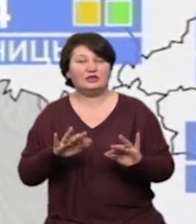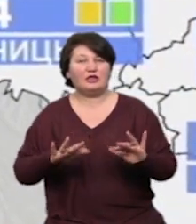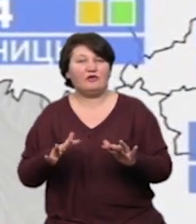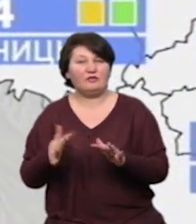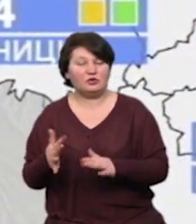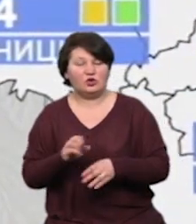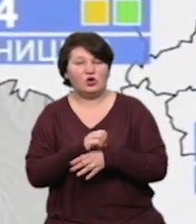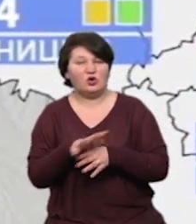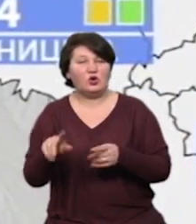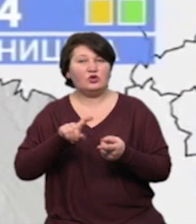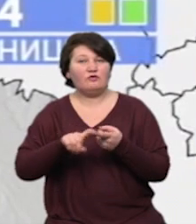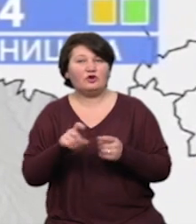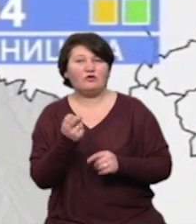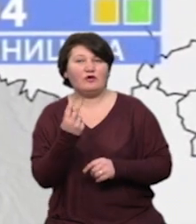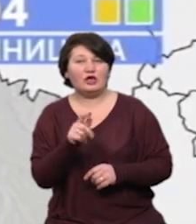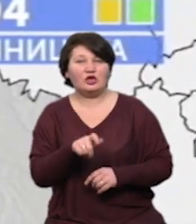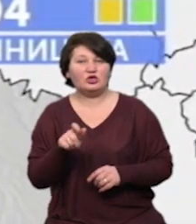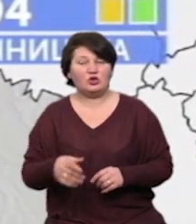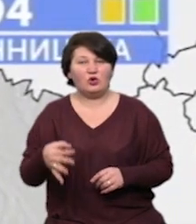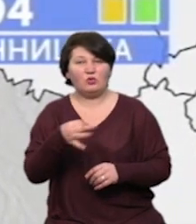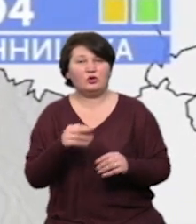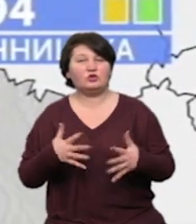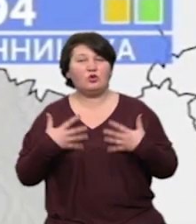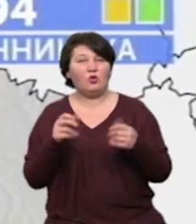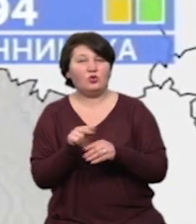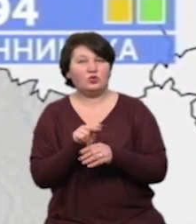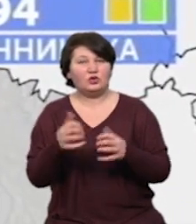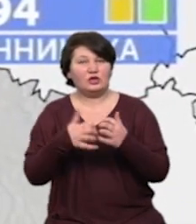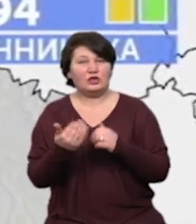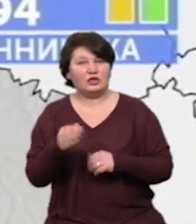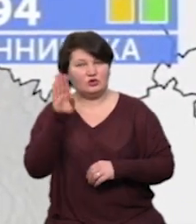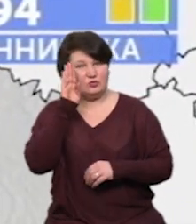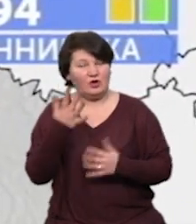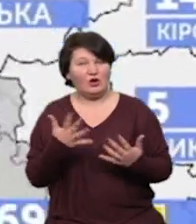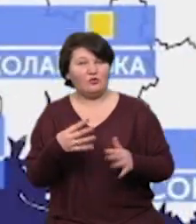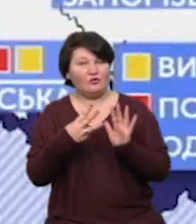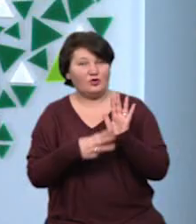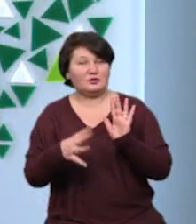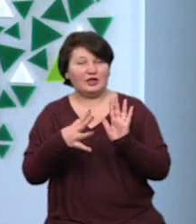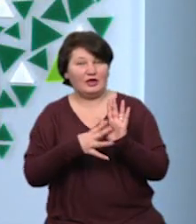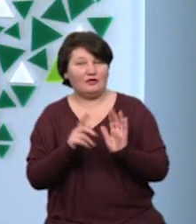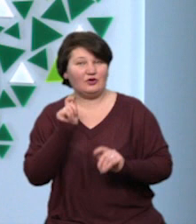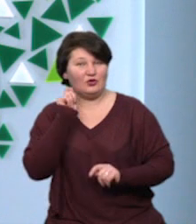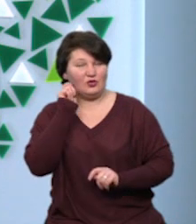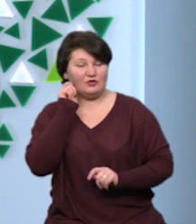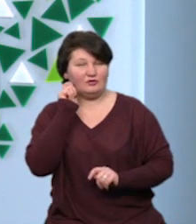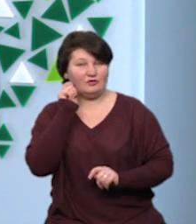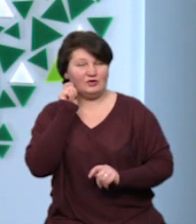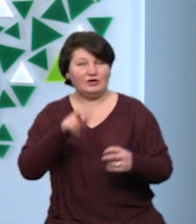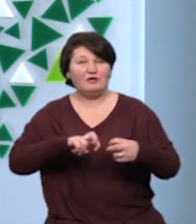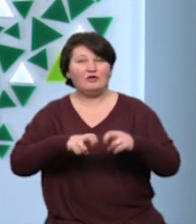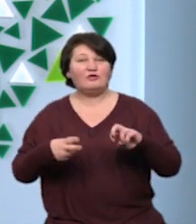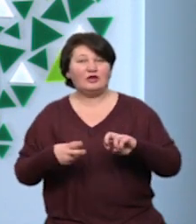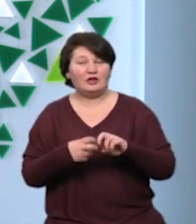на коронавірус. 12 жителів області одужали. Серед них чоловік, якому 89 років. У Івано